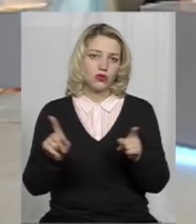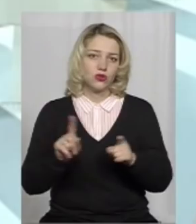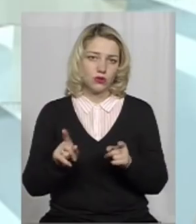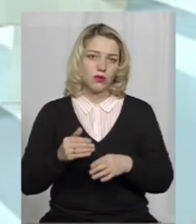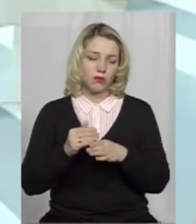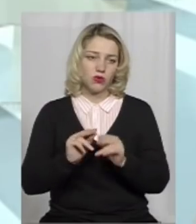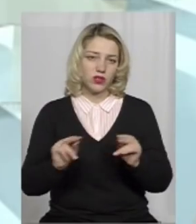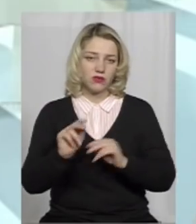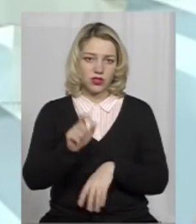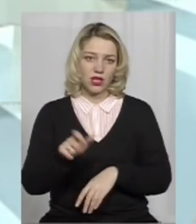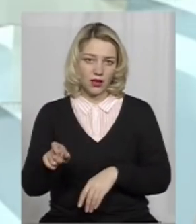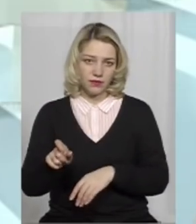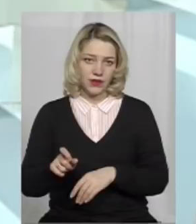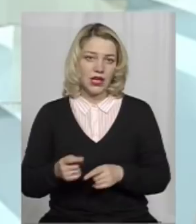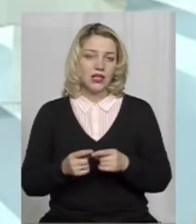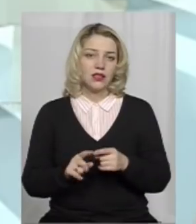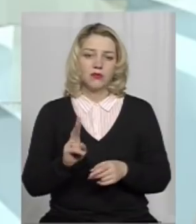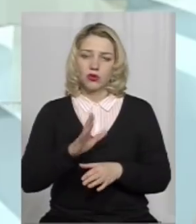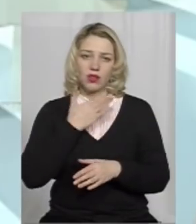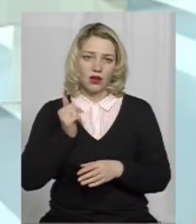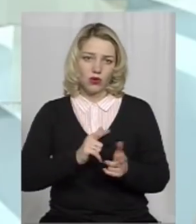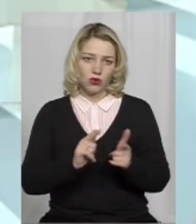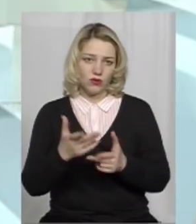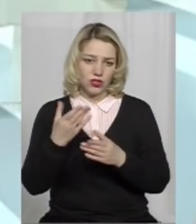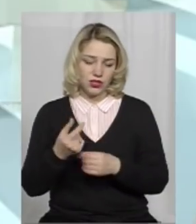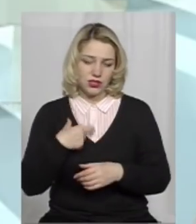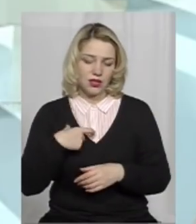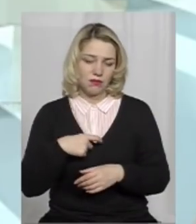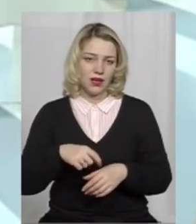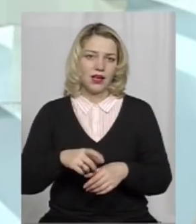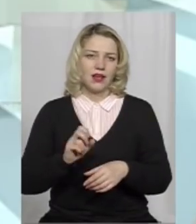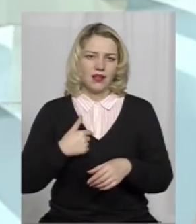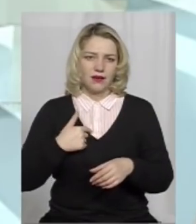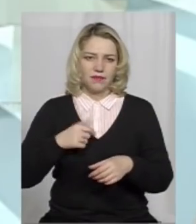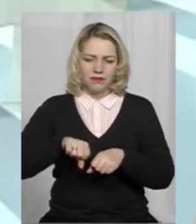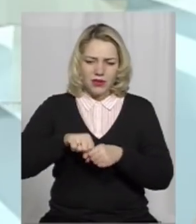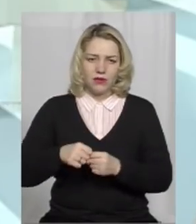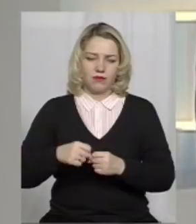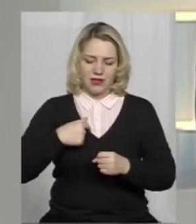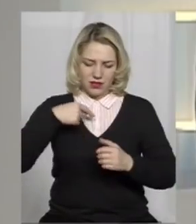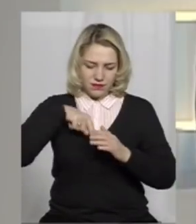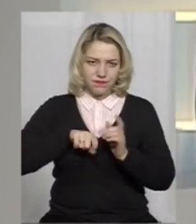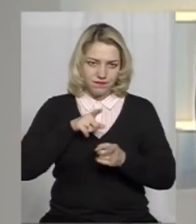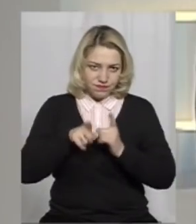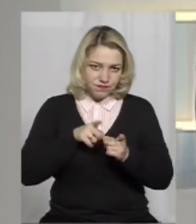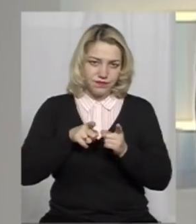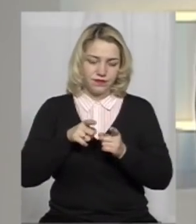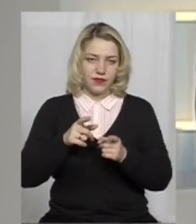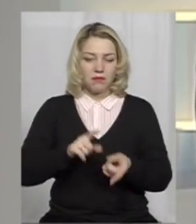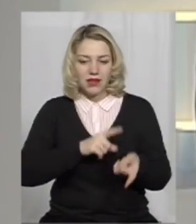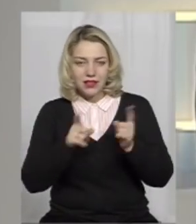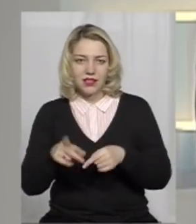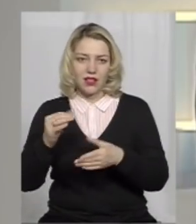допомогти вчителям, а тим, хто не готовий ще себе переламати, десь перейти на інші технології освітні,